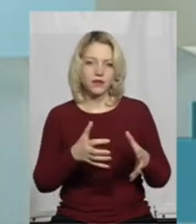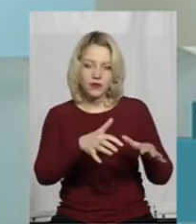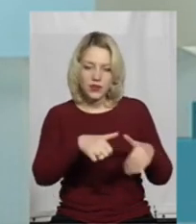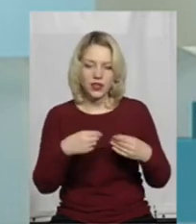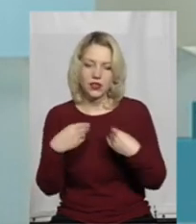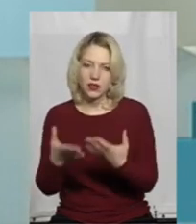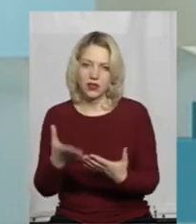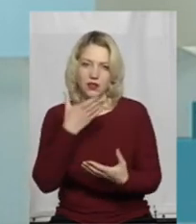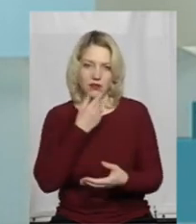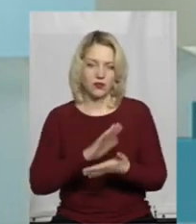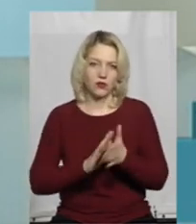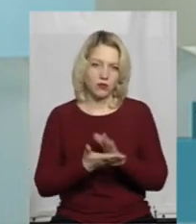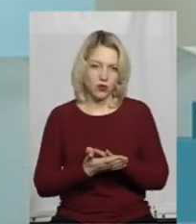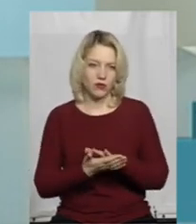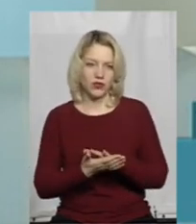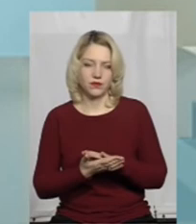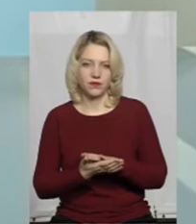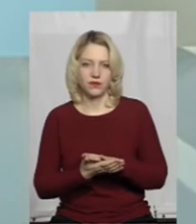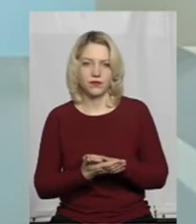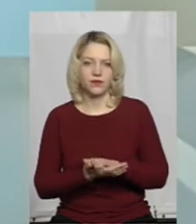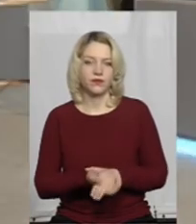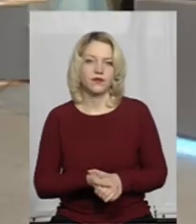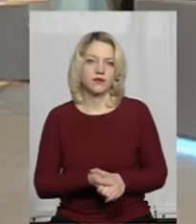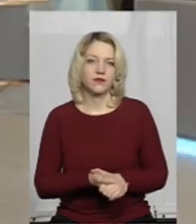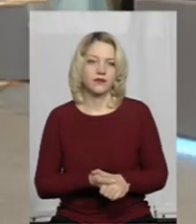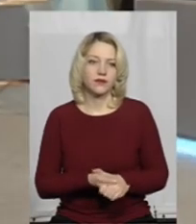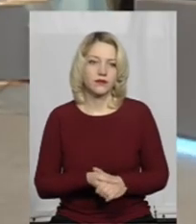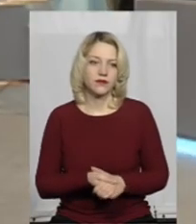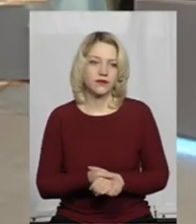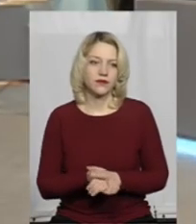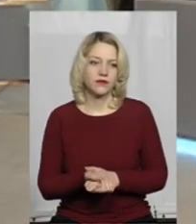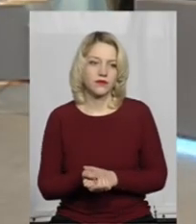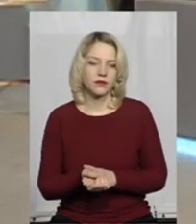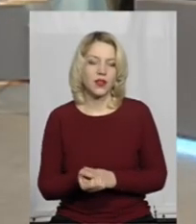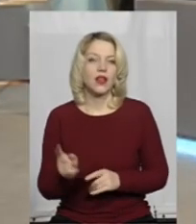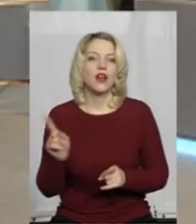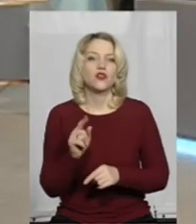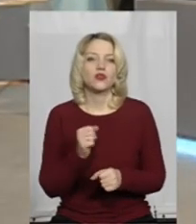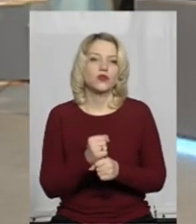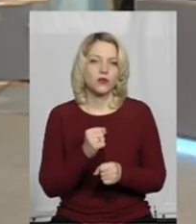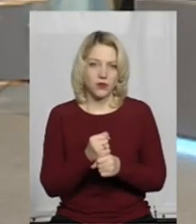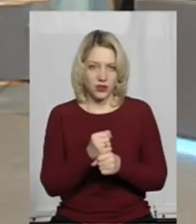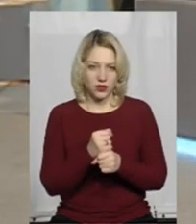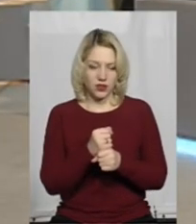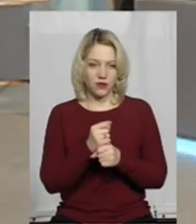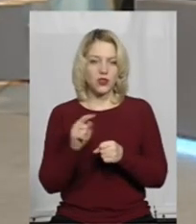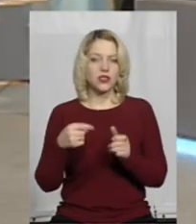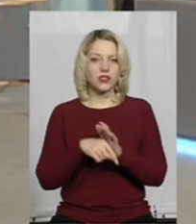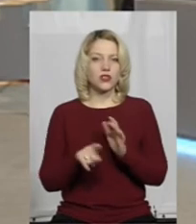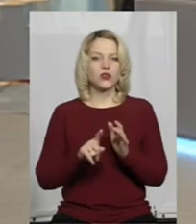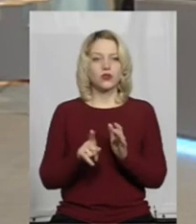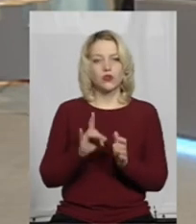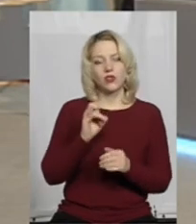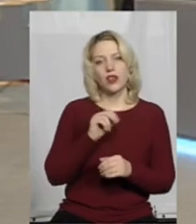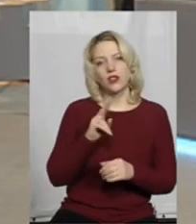належні умови годівлі і утримання. А що робити? Це то, що стосується